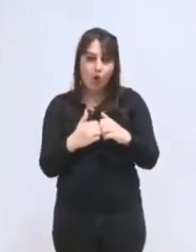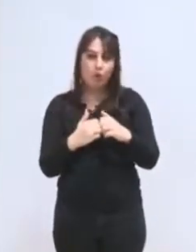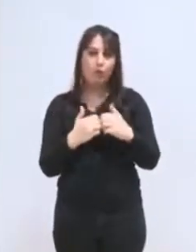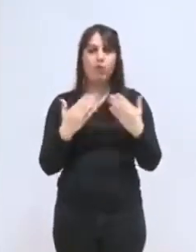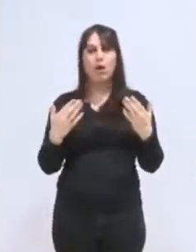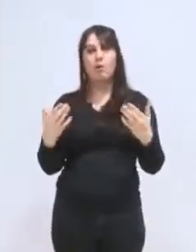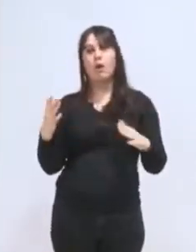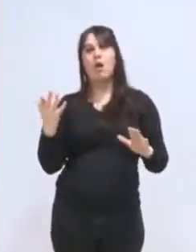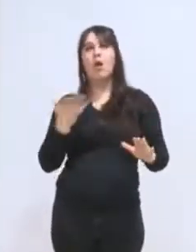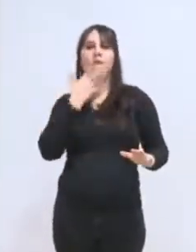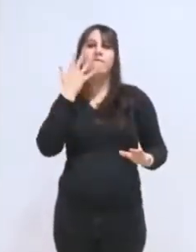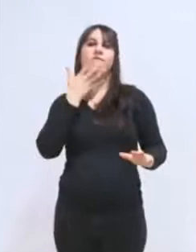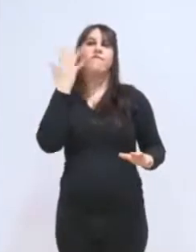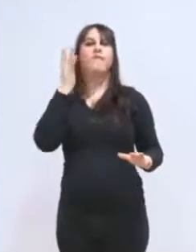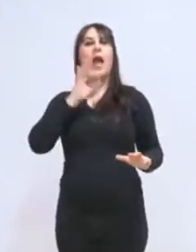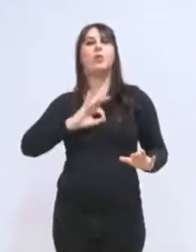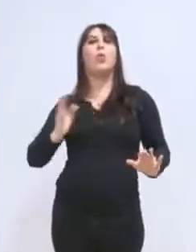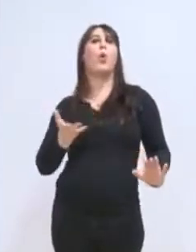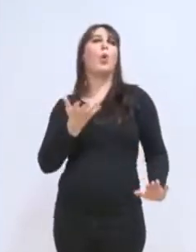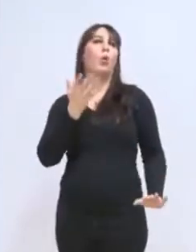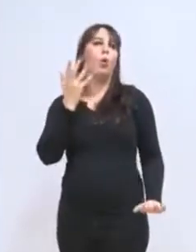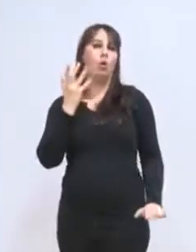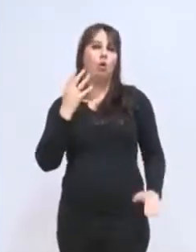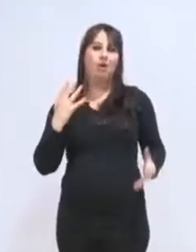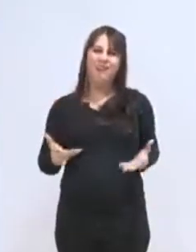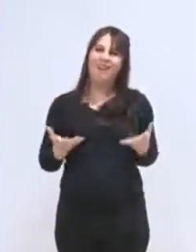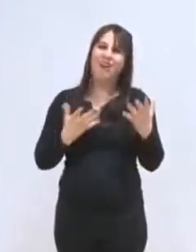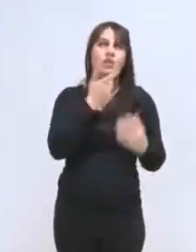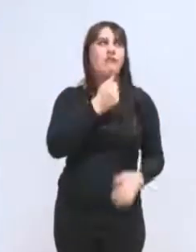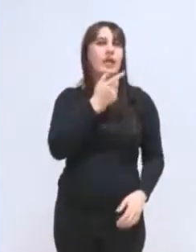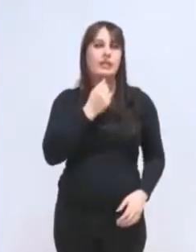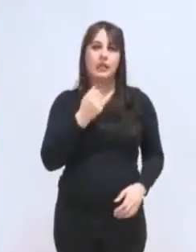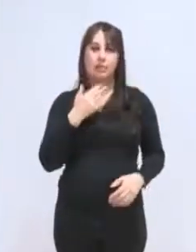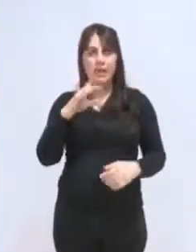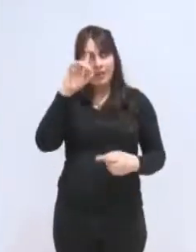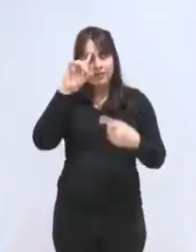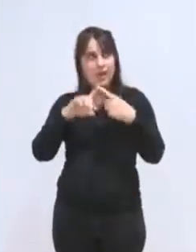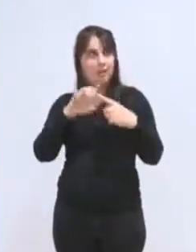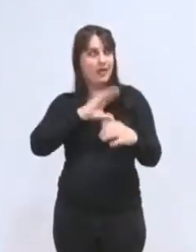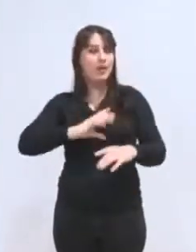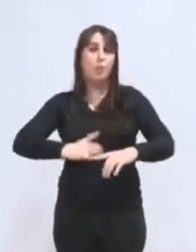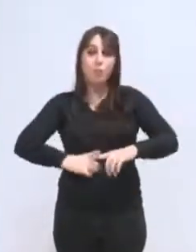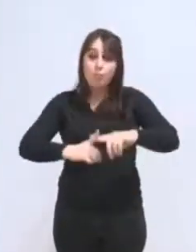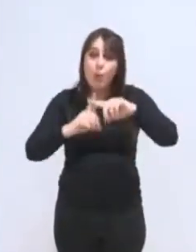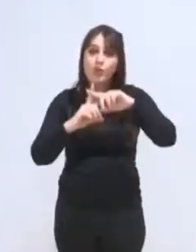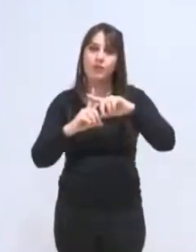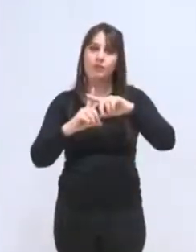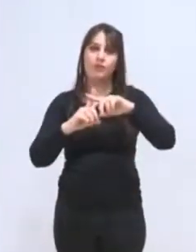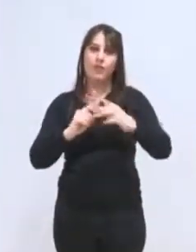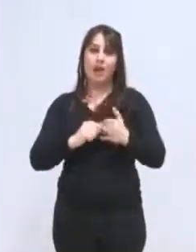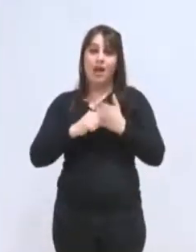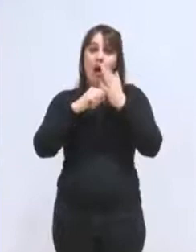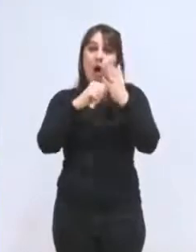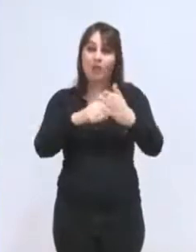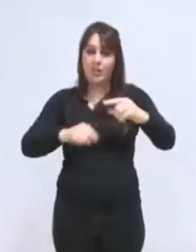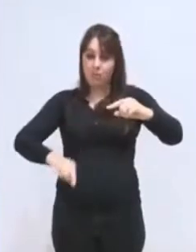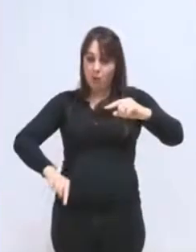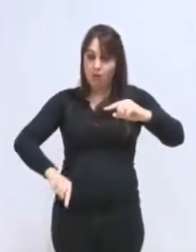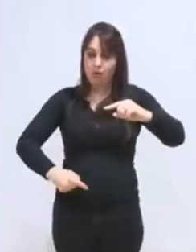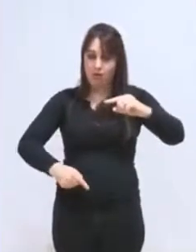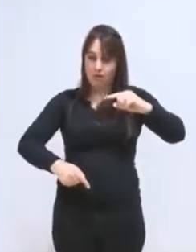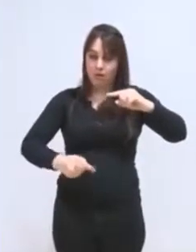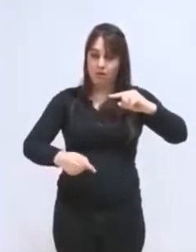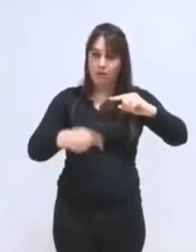vertueux parce que c'est toujours facile de dire qu'il est vertueux quand on l'a porté, mais au moins positif du désendettement tel qu'il avait été engagé